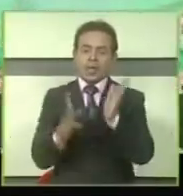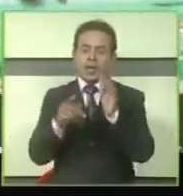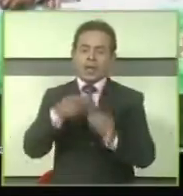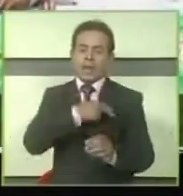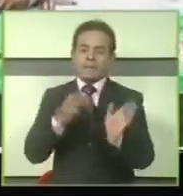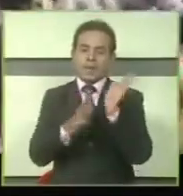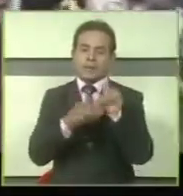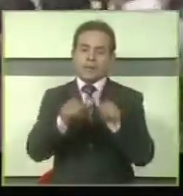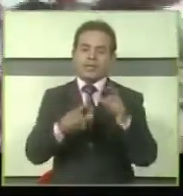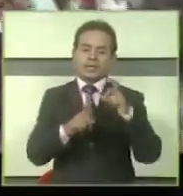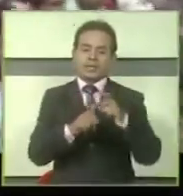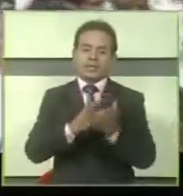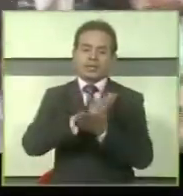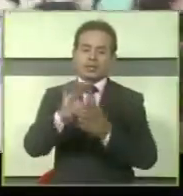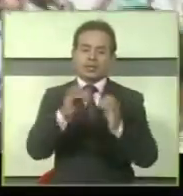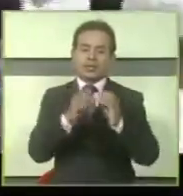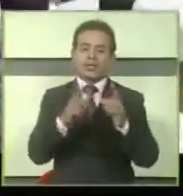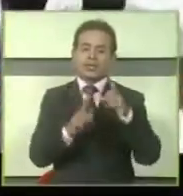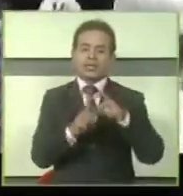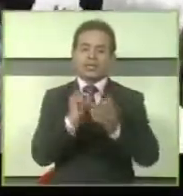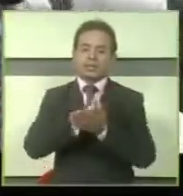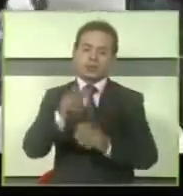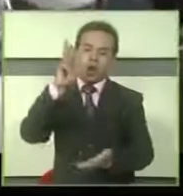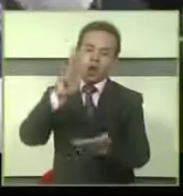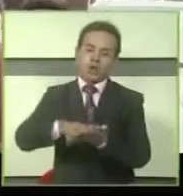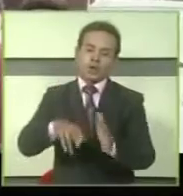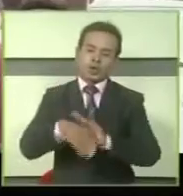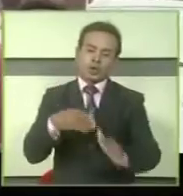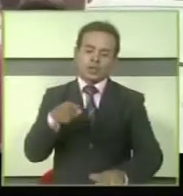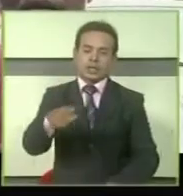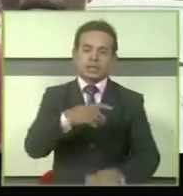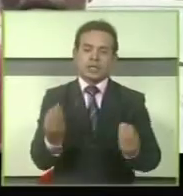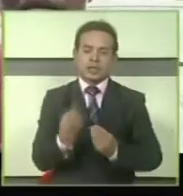দিরখদিনের এপ্রতাশা পুরন হ঵াই আনন্দে উদ্বলিতো এখন মাধাব্দি ভাশি